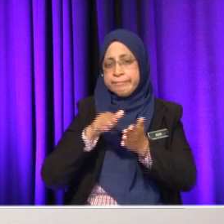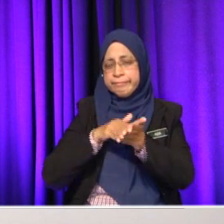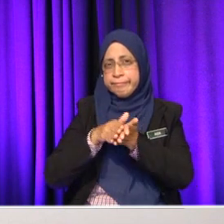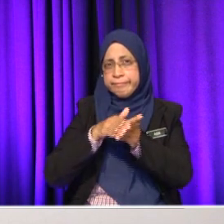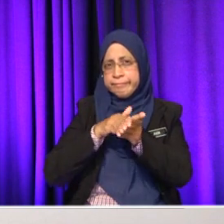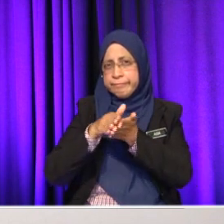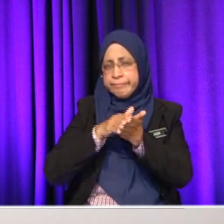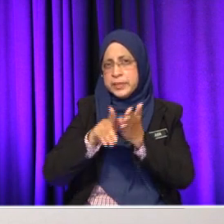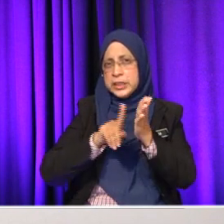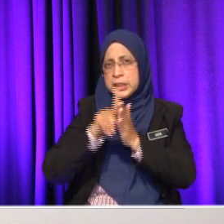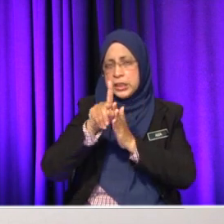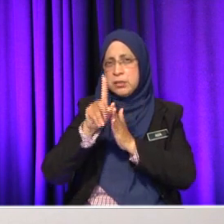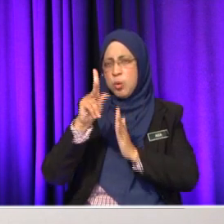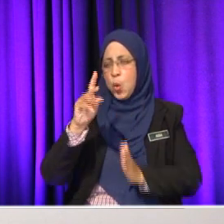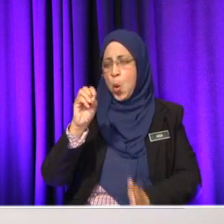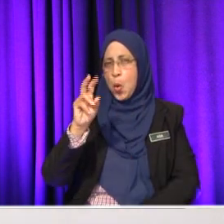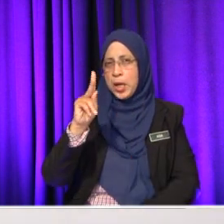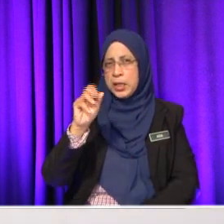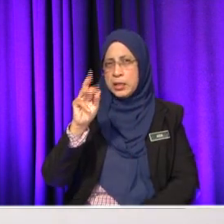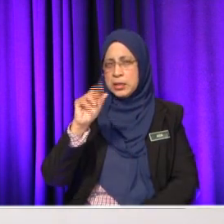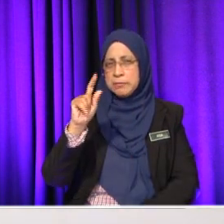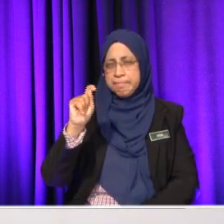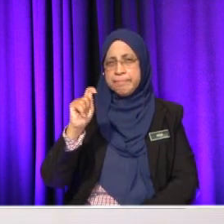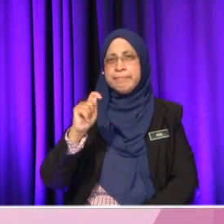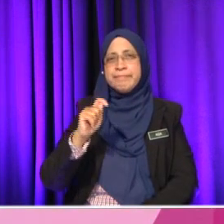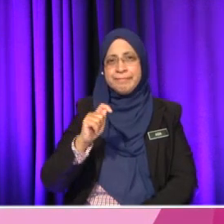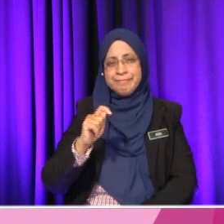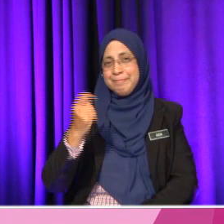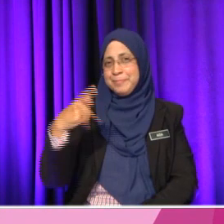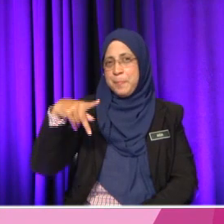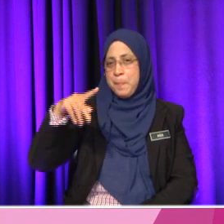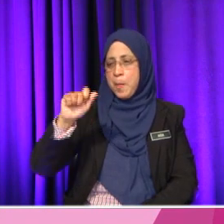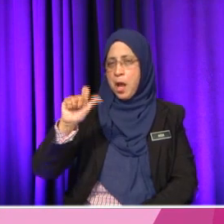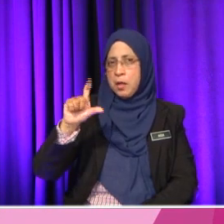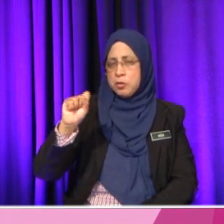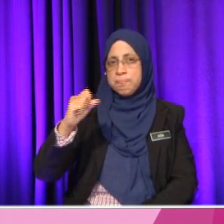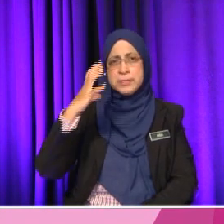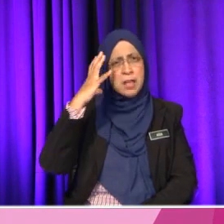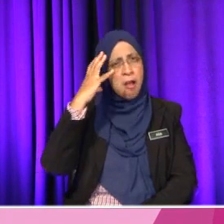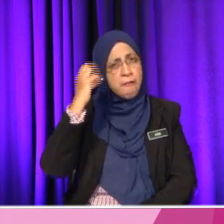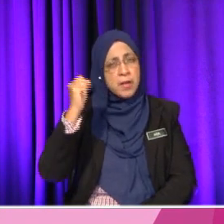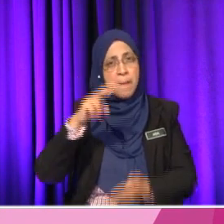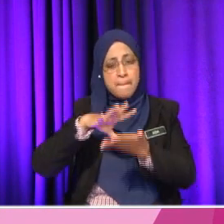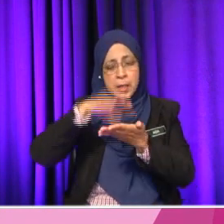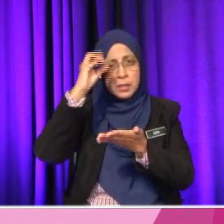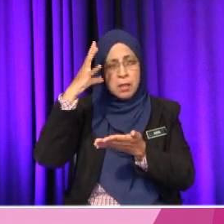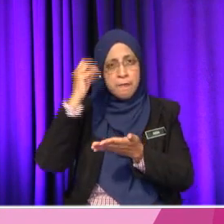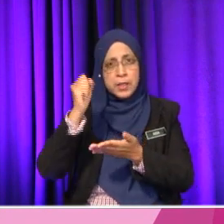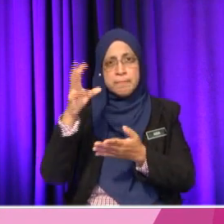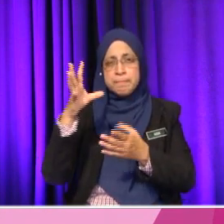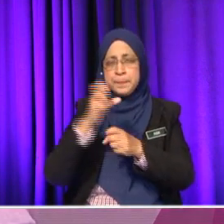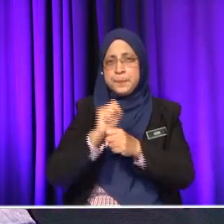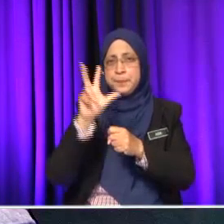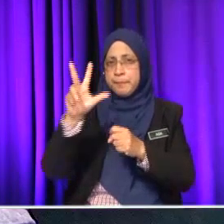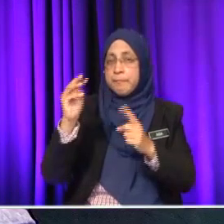Haa, betul lah. Jawapan ini salah lah. Hmm. Palsu. Palsu. betul. Tiga markah. Jadi, menurutkan kita cukup lah. Tiga markah kita dapat ni. Haa, soalan-soalan